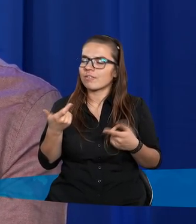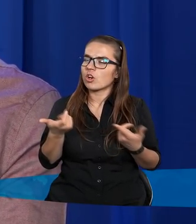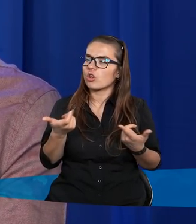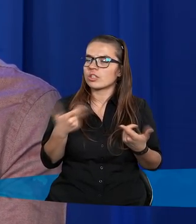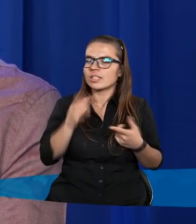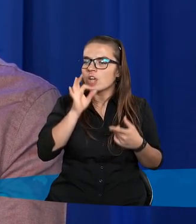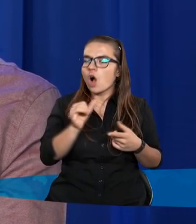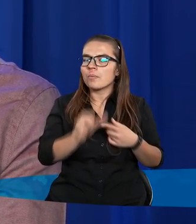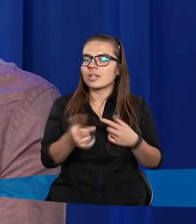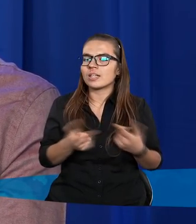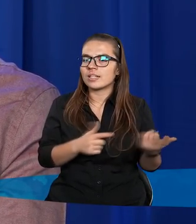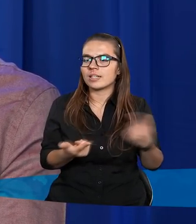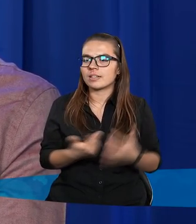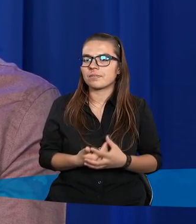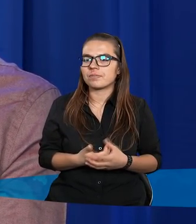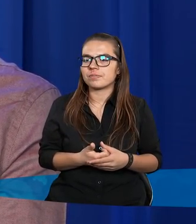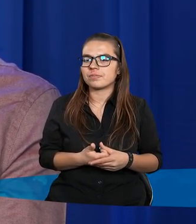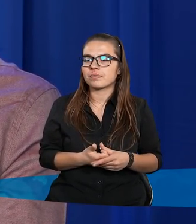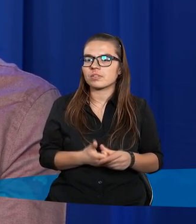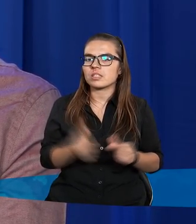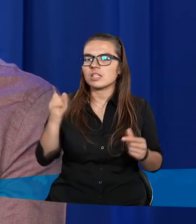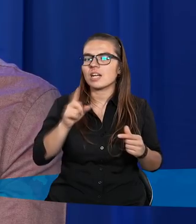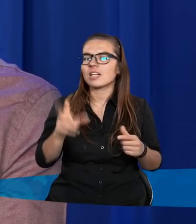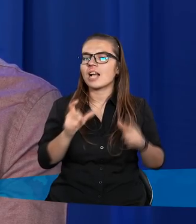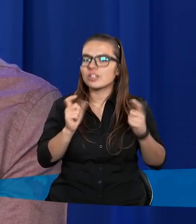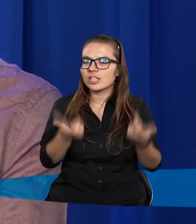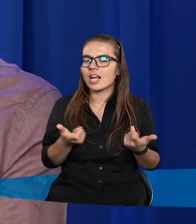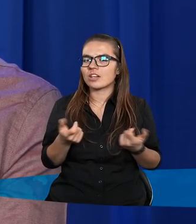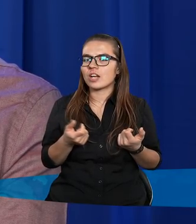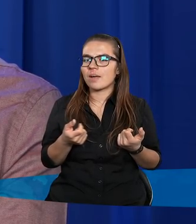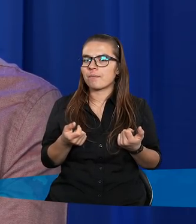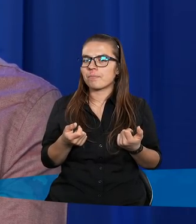brzmieć dobrze, ale cokolwiek się dzieje, to właśnie